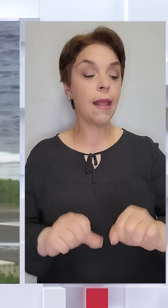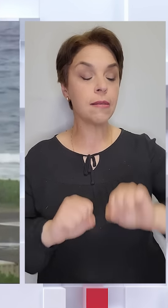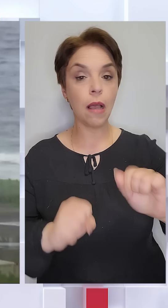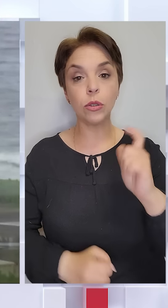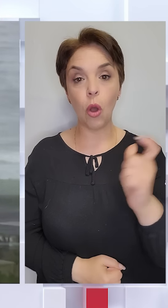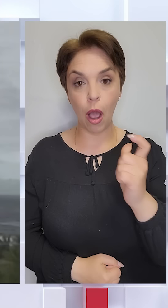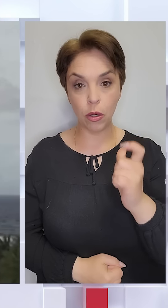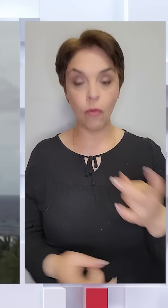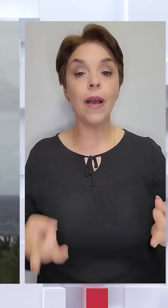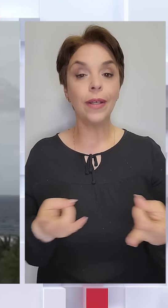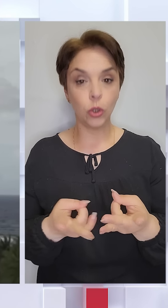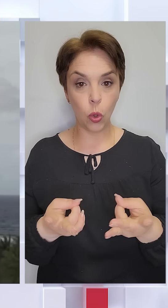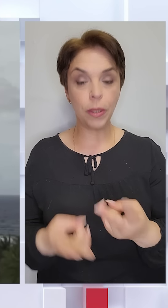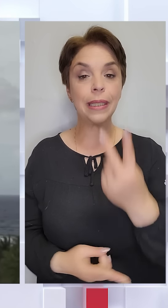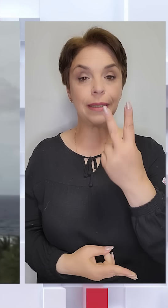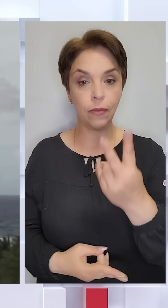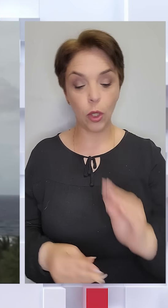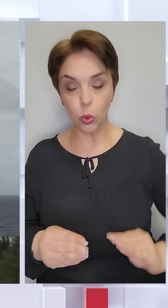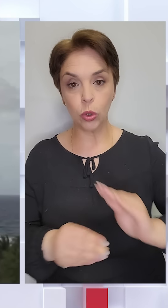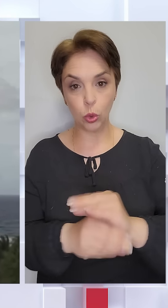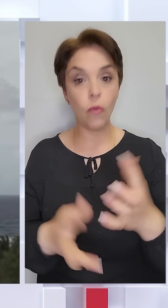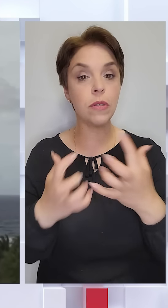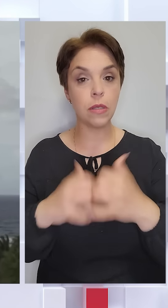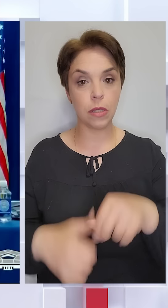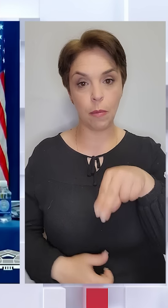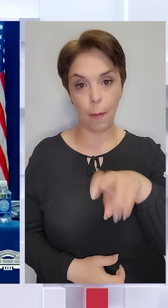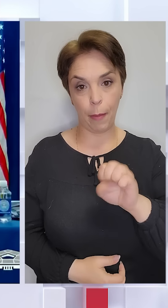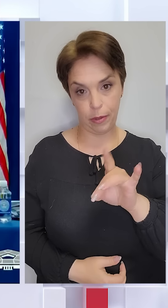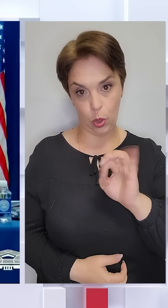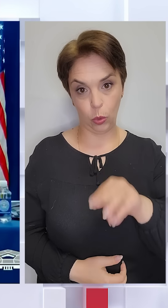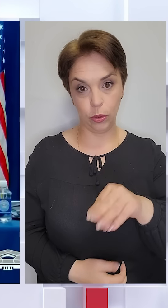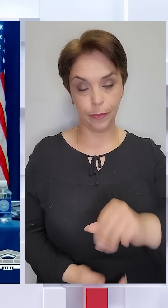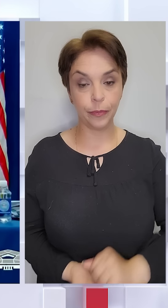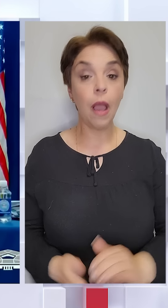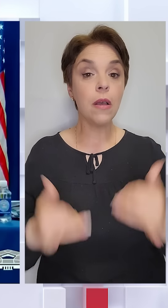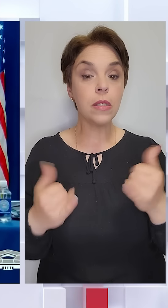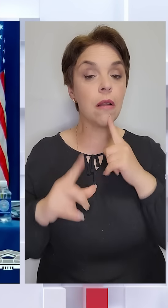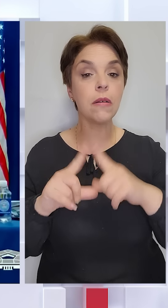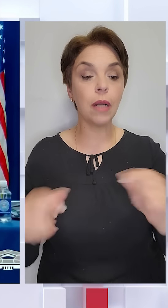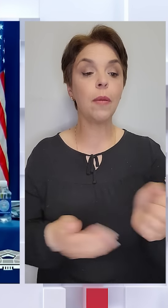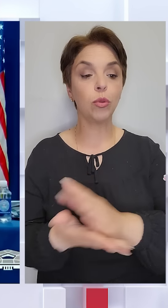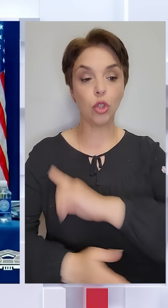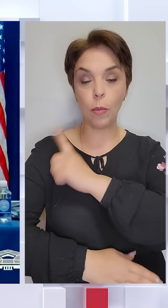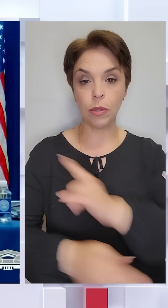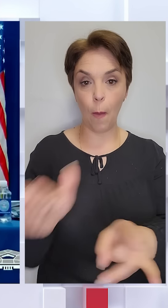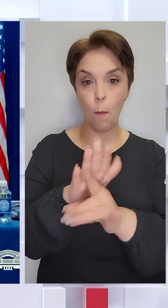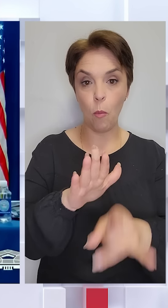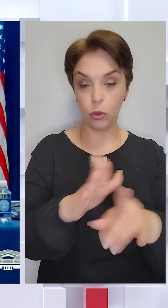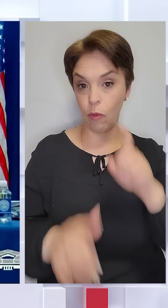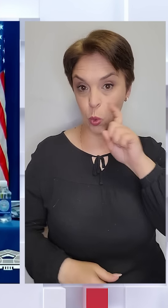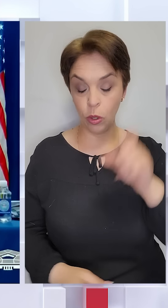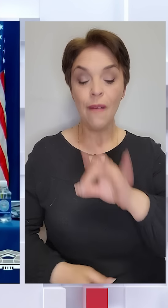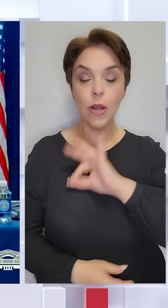Харкова необхідні дві додаткові системи Патріот. Зараз Кремль продовжує посилювати бомбардування України,